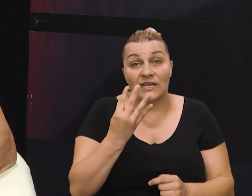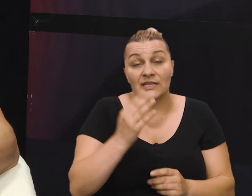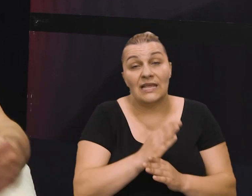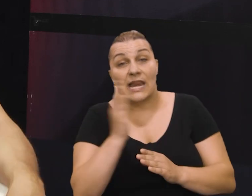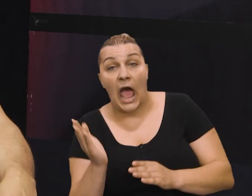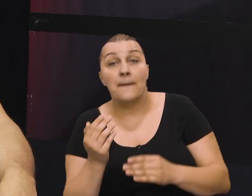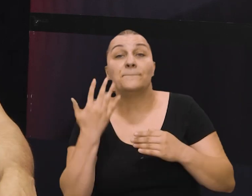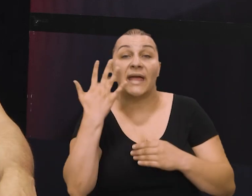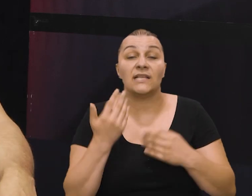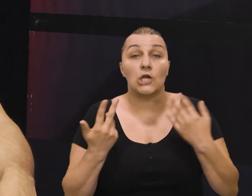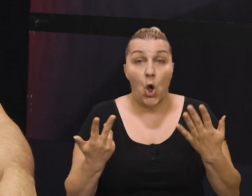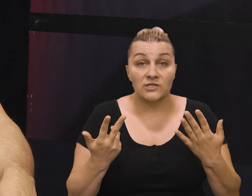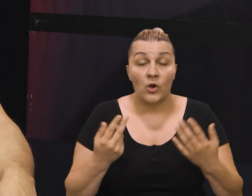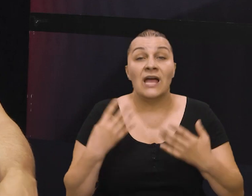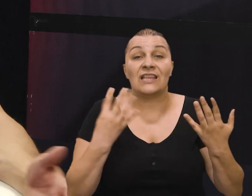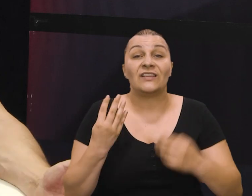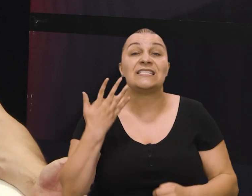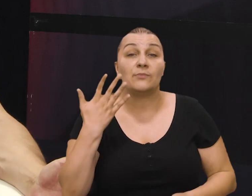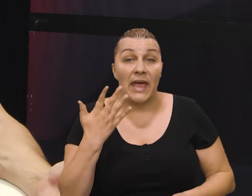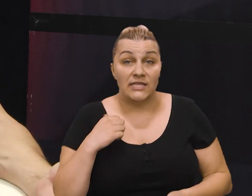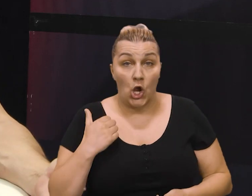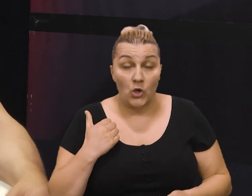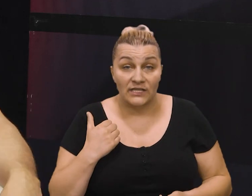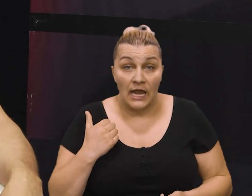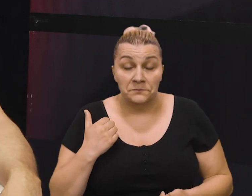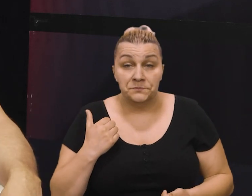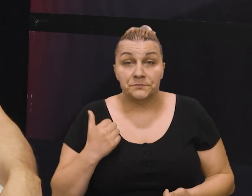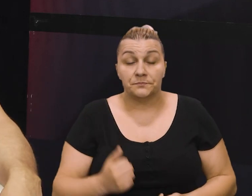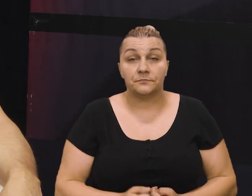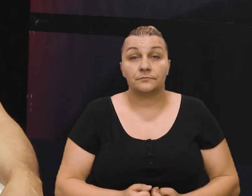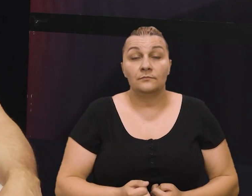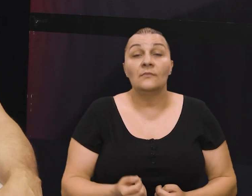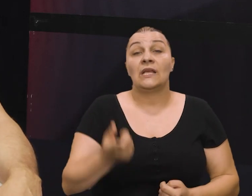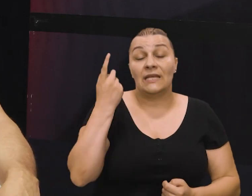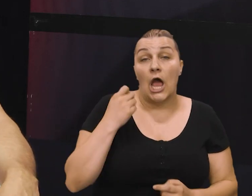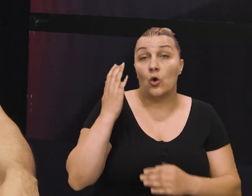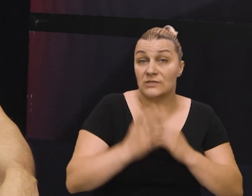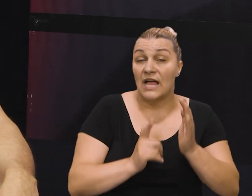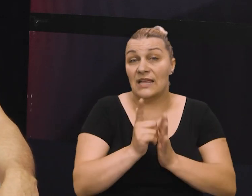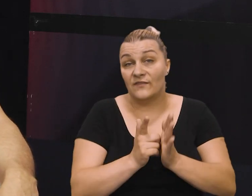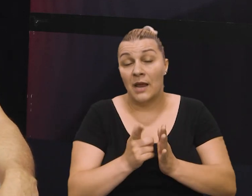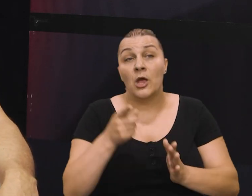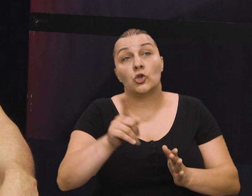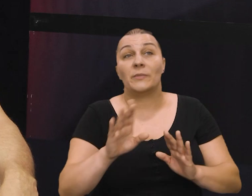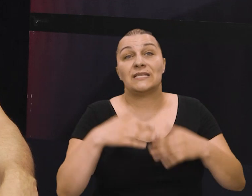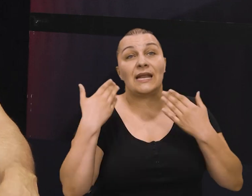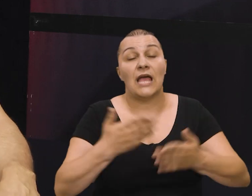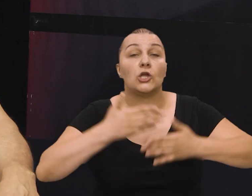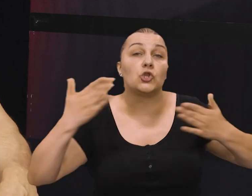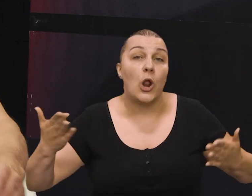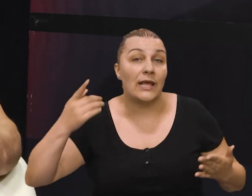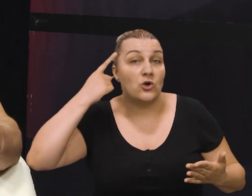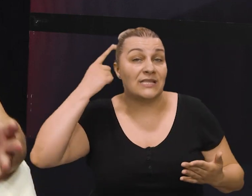četvrti na peti osmoga 95. iako se u posljednje vrijeme možda tome ne daje